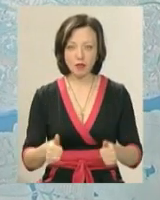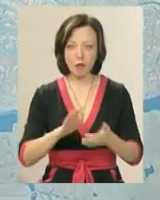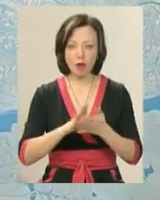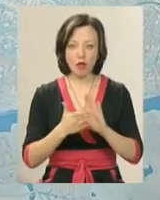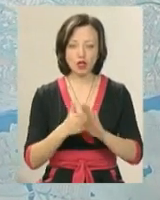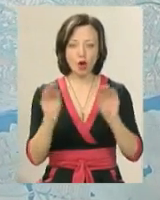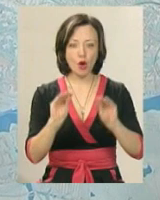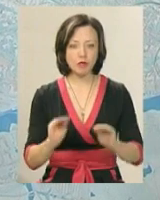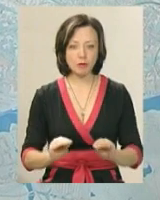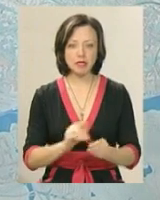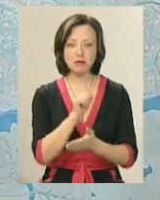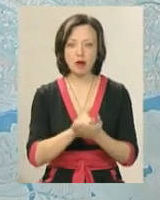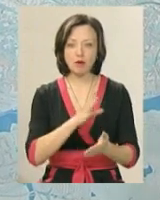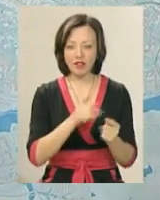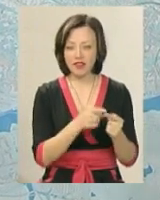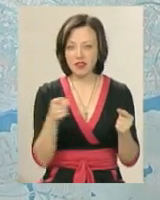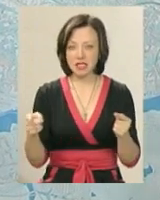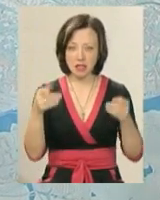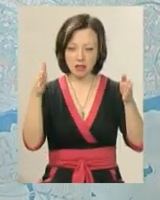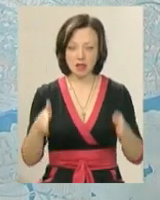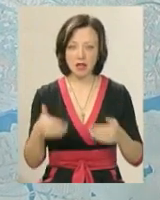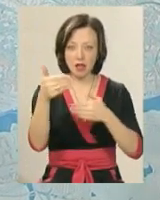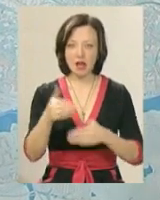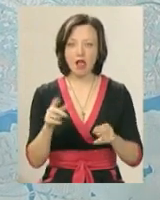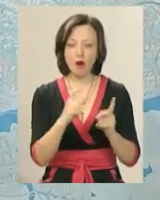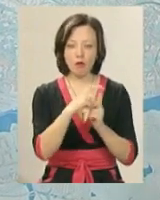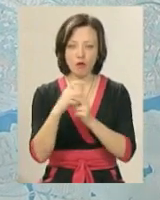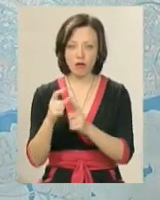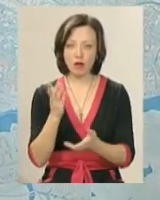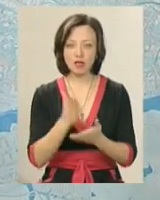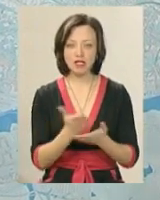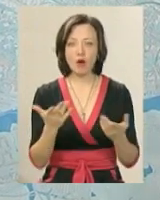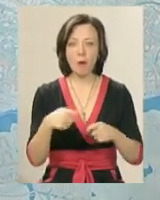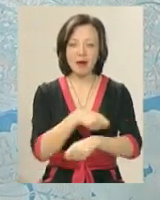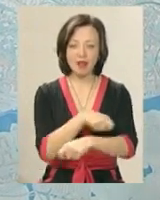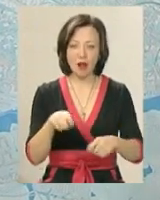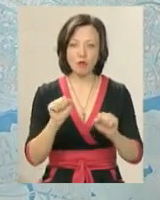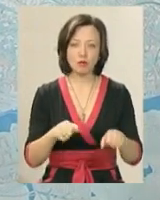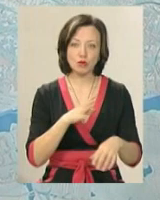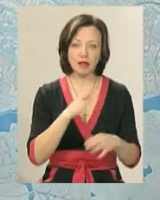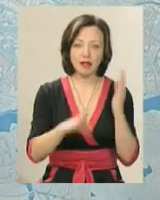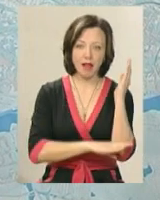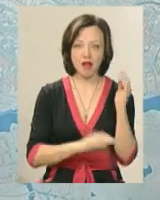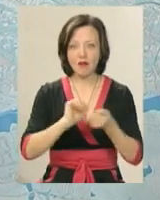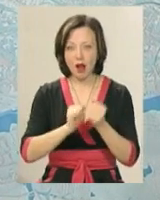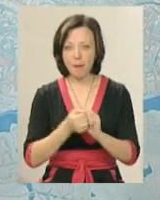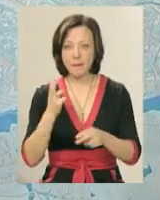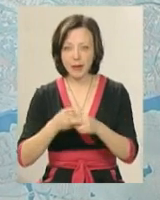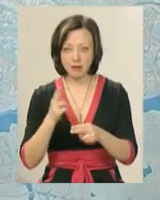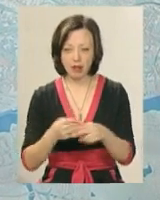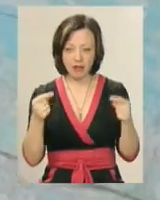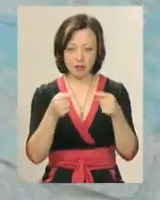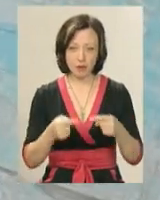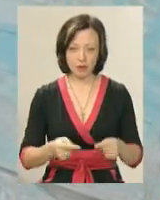положенні розписано, які мають бути відстані від стін, як можуть бути букви розташовані, з якого матеріалу може бути. Це може бути і дерево, і камінь, і метал